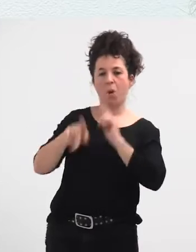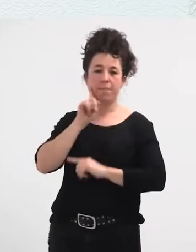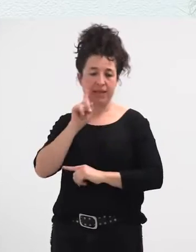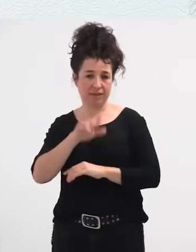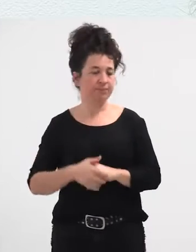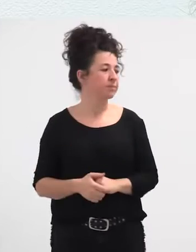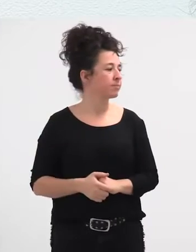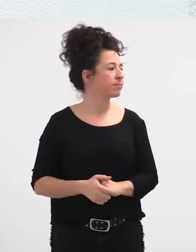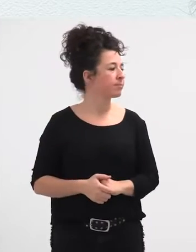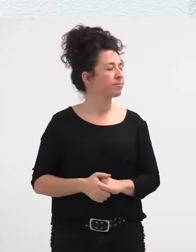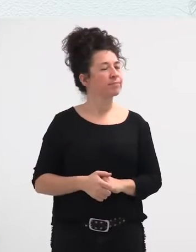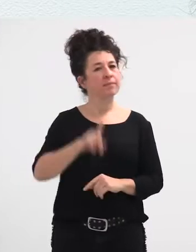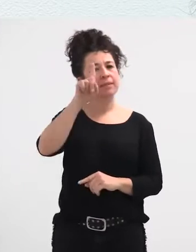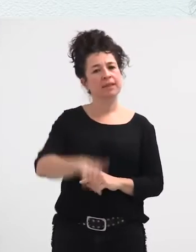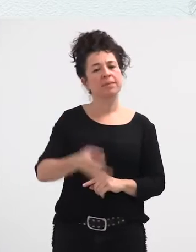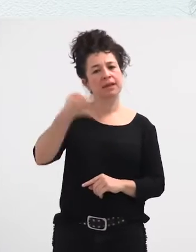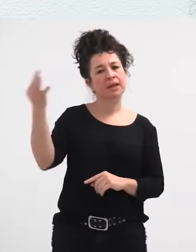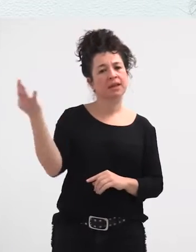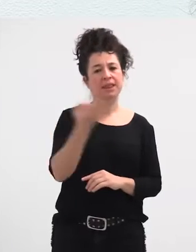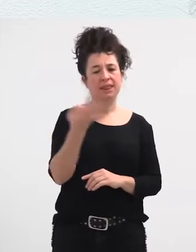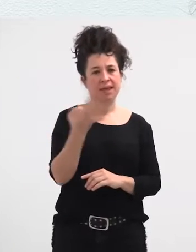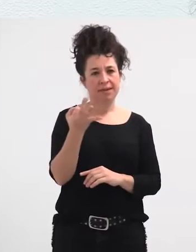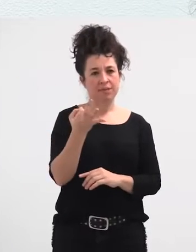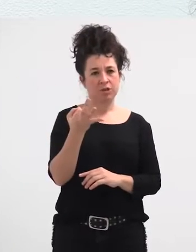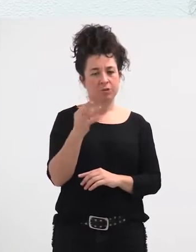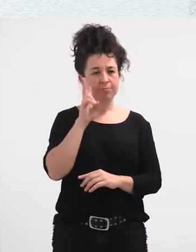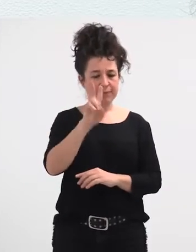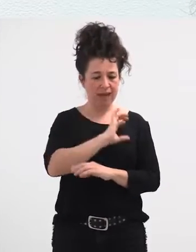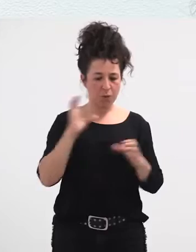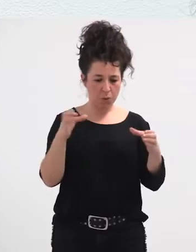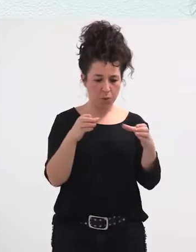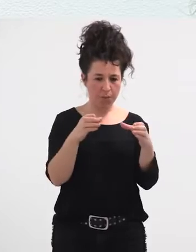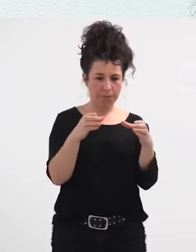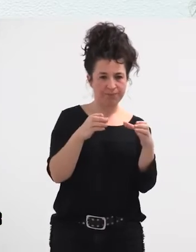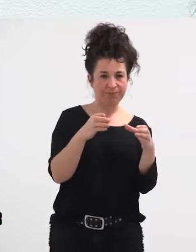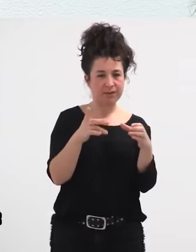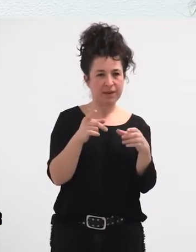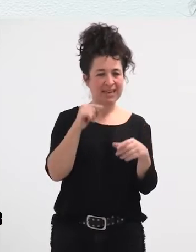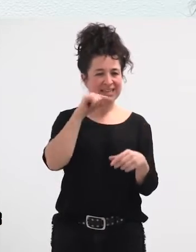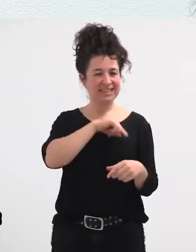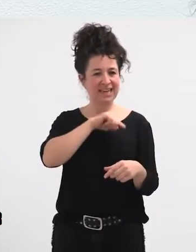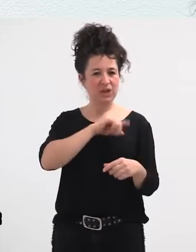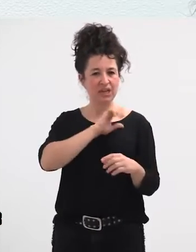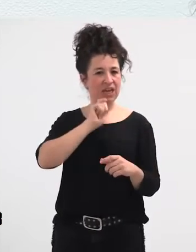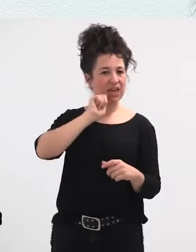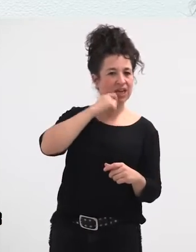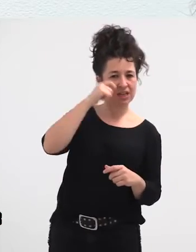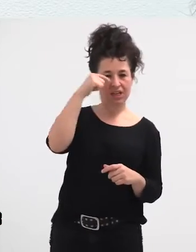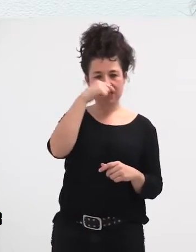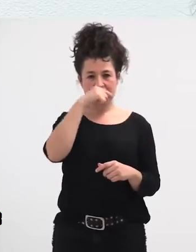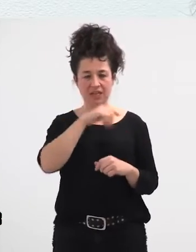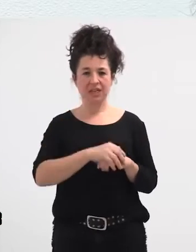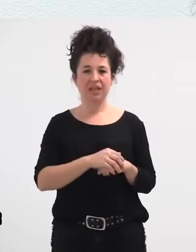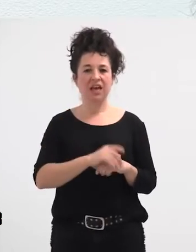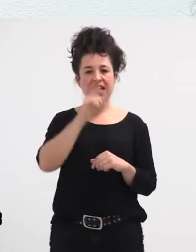Gerakontu erartu behar da, irunen da ondarribin badagoela halako idiosinkrasia berezi bat izatearen zera dutela, ez? Irunena daudez asko erabiltzen da ITV,